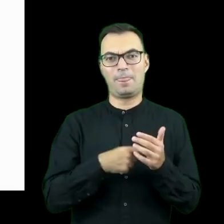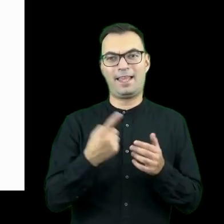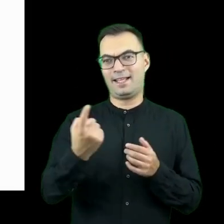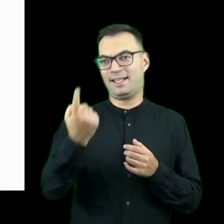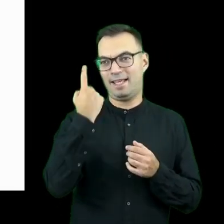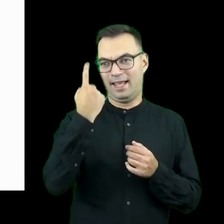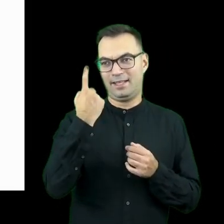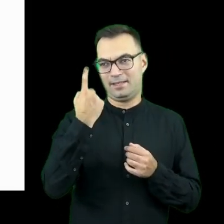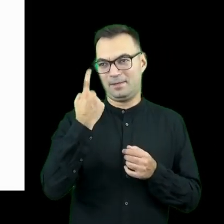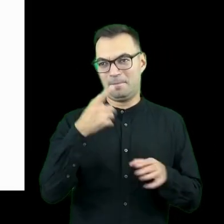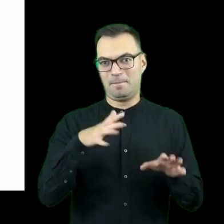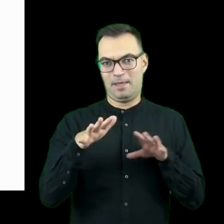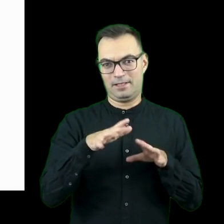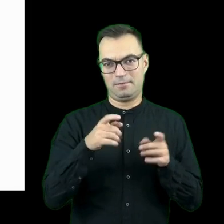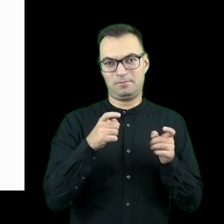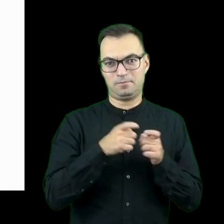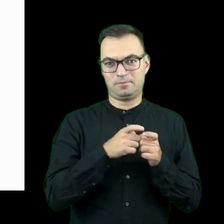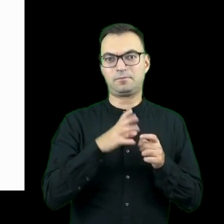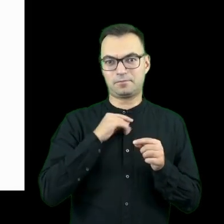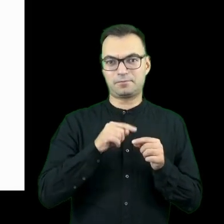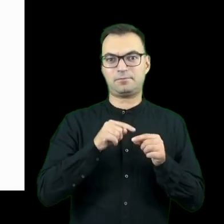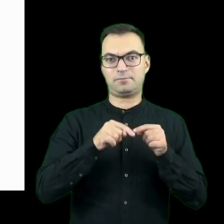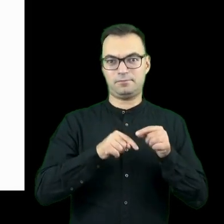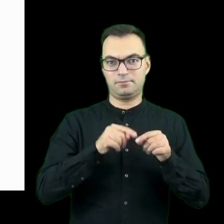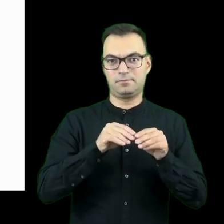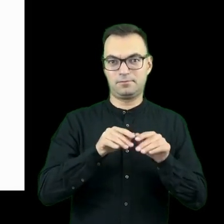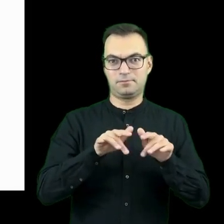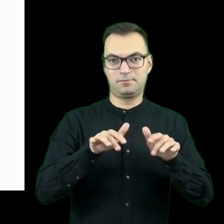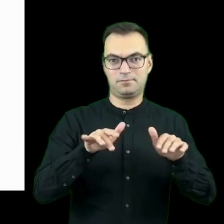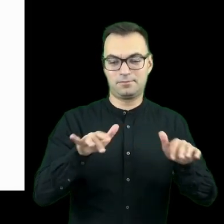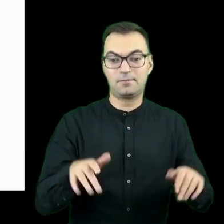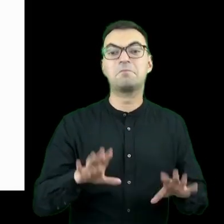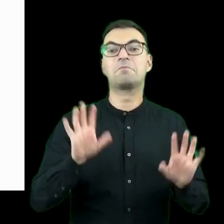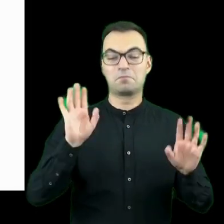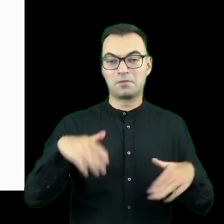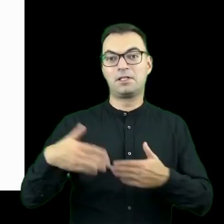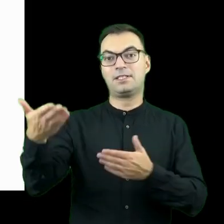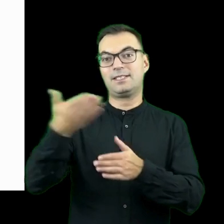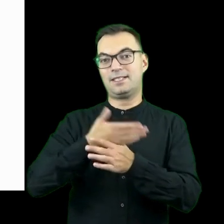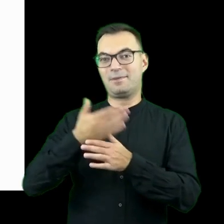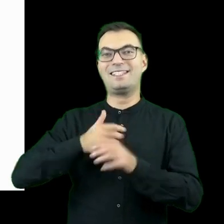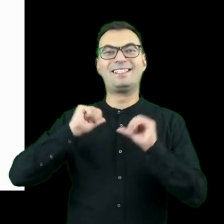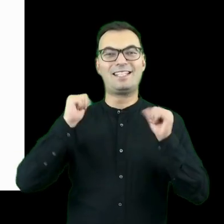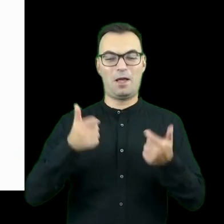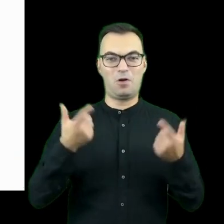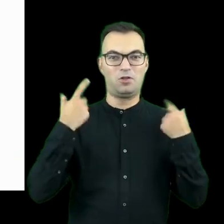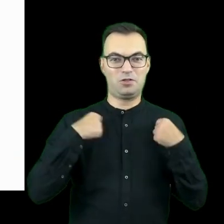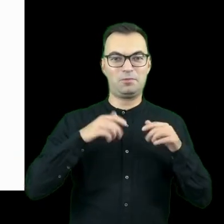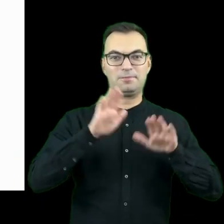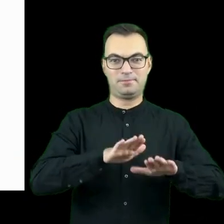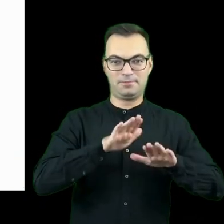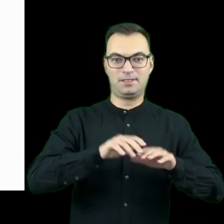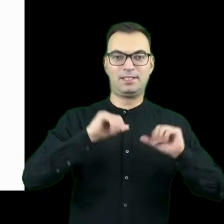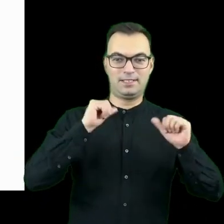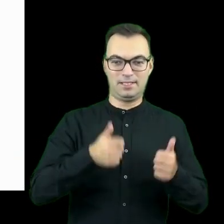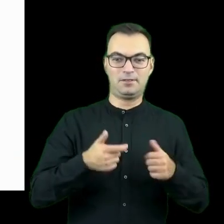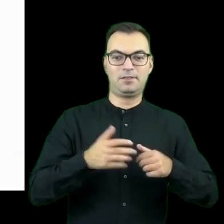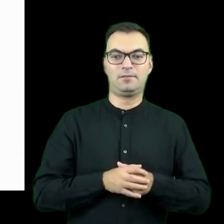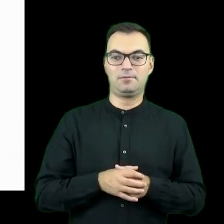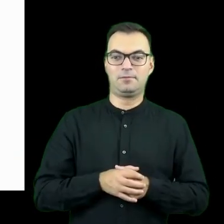jednego punktu są w stanie zacząć oddziaływać szerzej. Zaczęli zapraszać stałych rezydentów, czyli osoby, które mogą